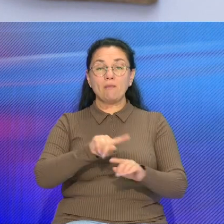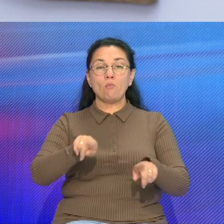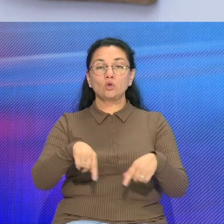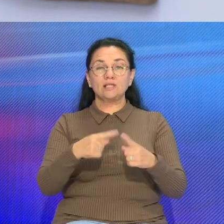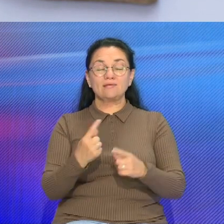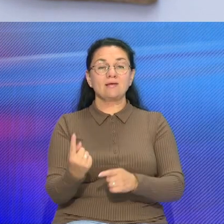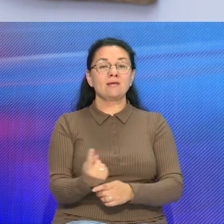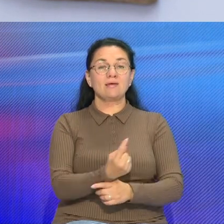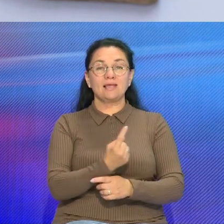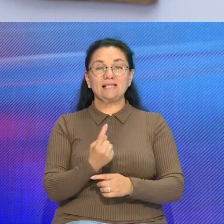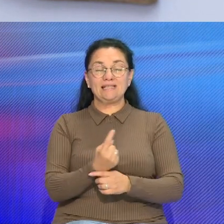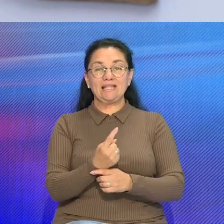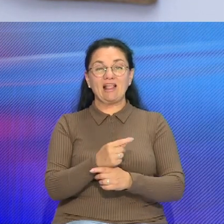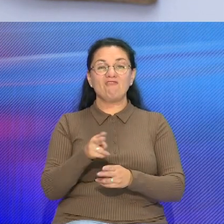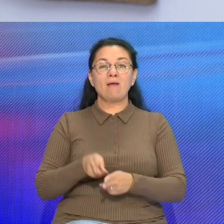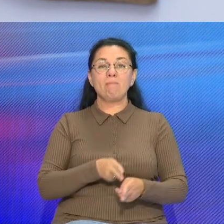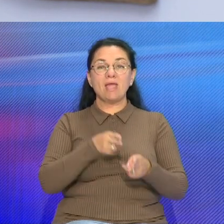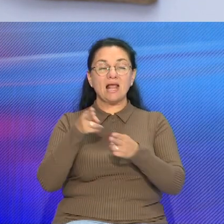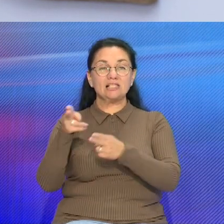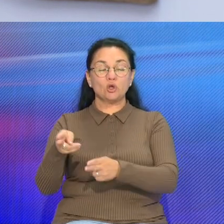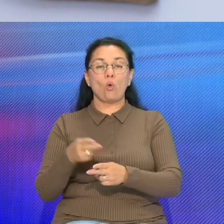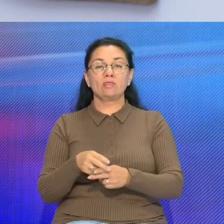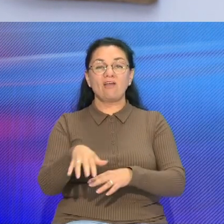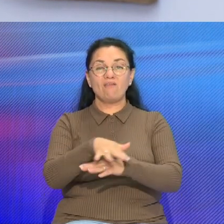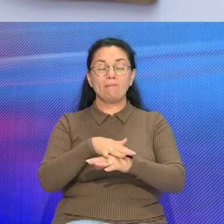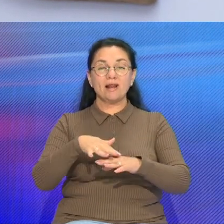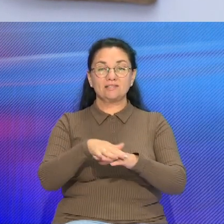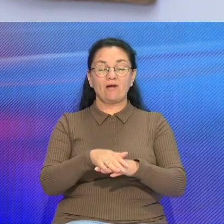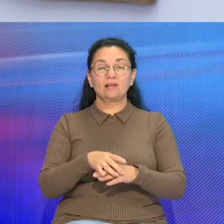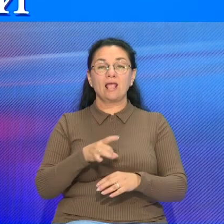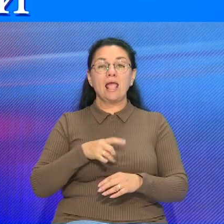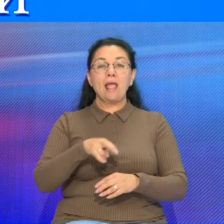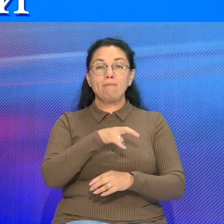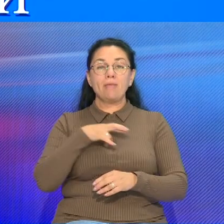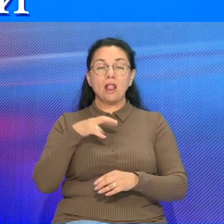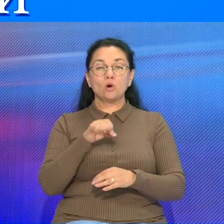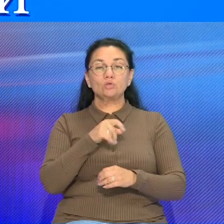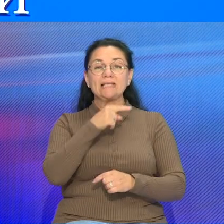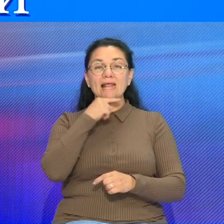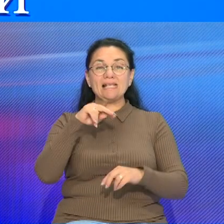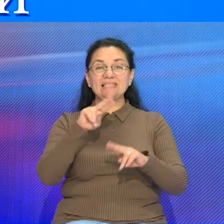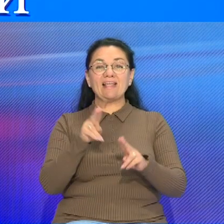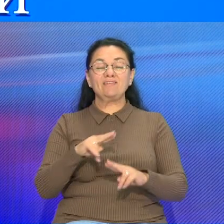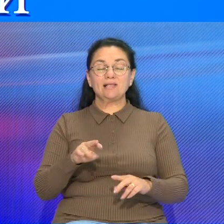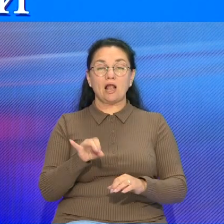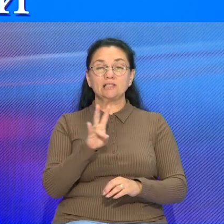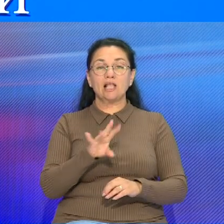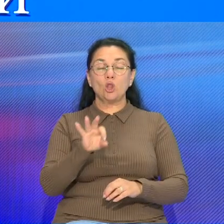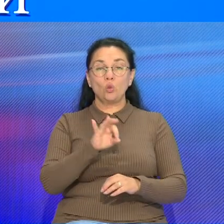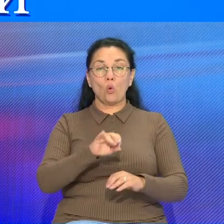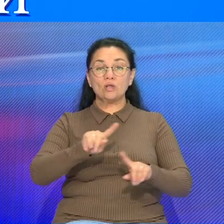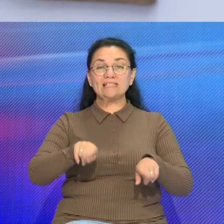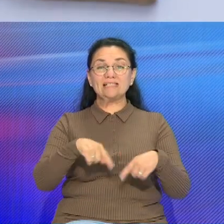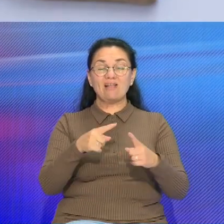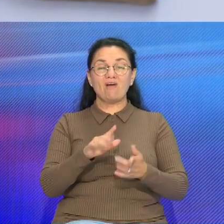единого миграционного пространства Республики Беларусь и Российской Федерации Но создавая